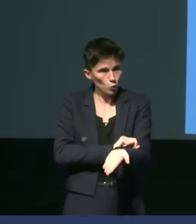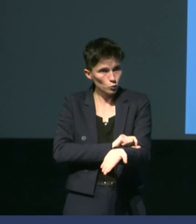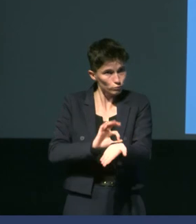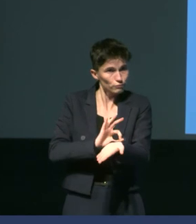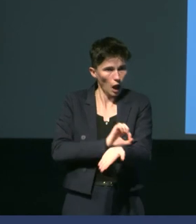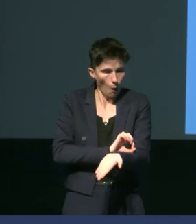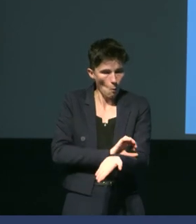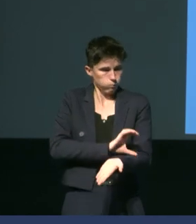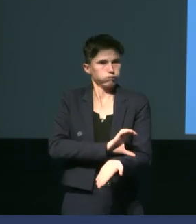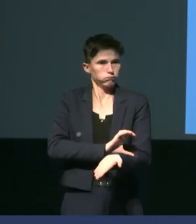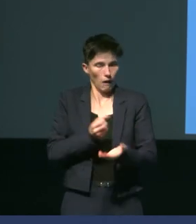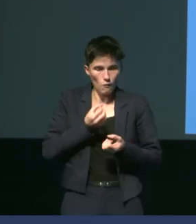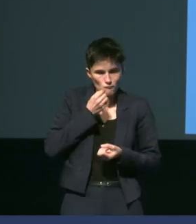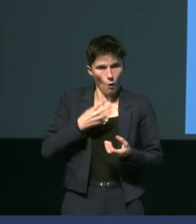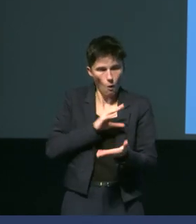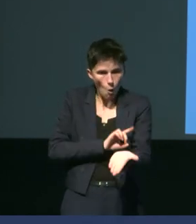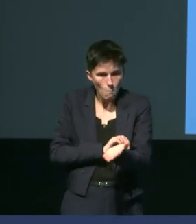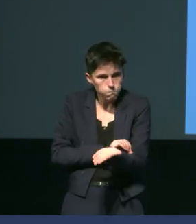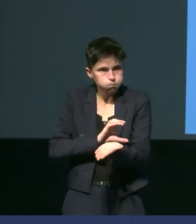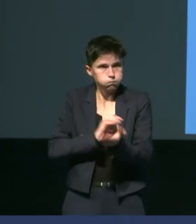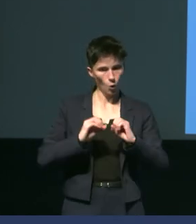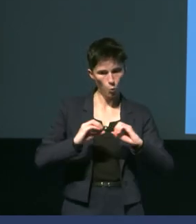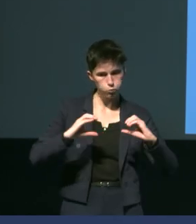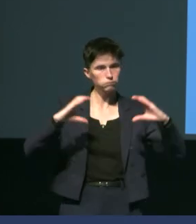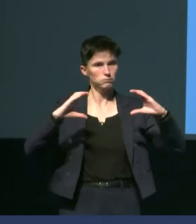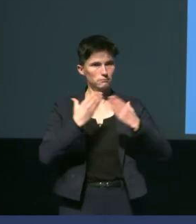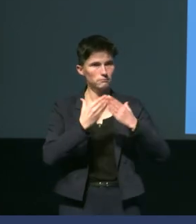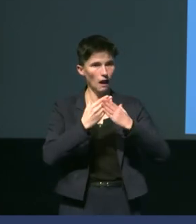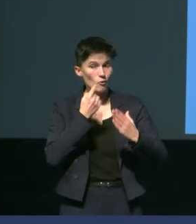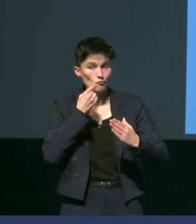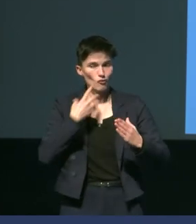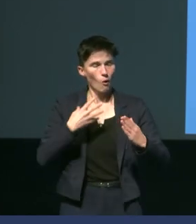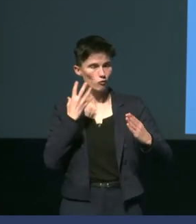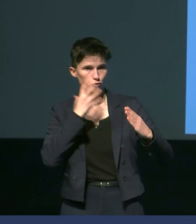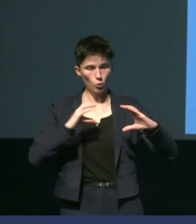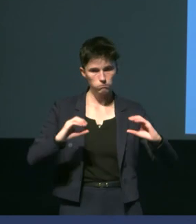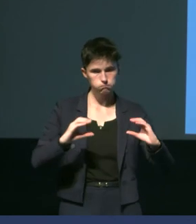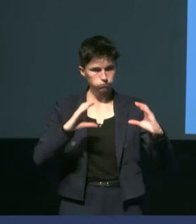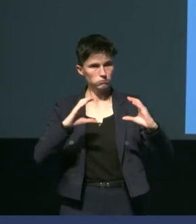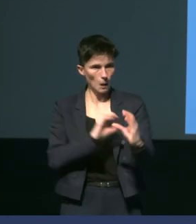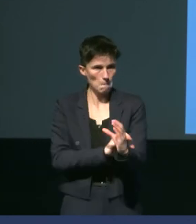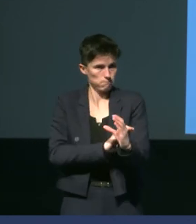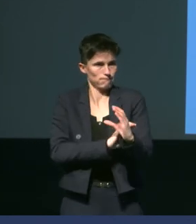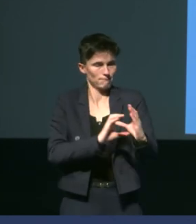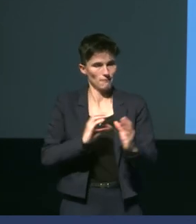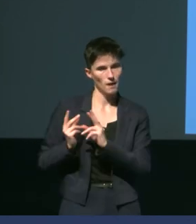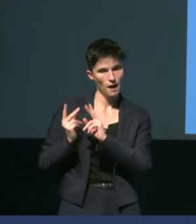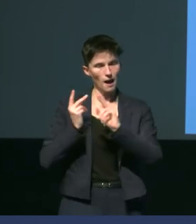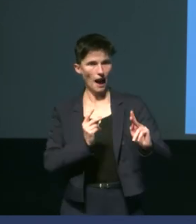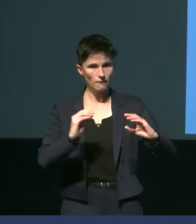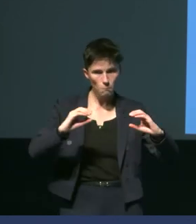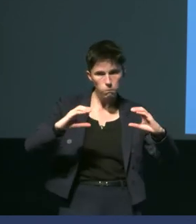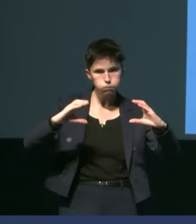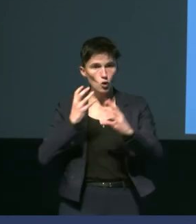vasodilatation on va avoir du sang chaud qui va arriver au niveau du tissu et qui va réchauffer la température de ce tissu là